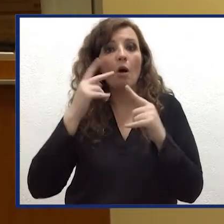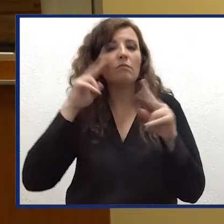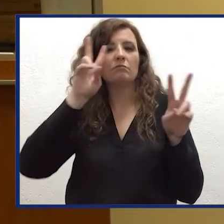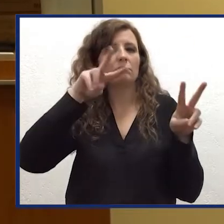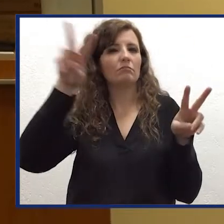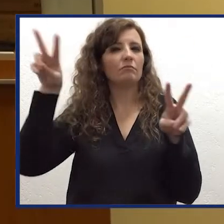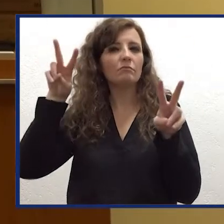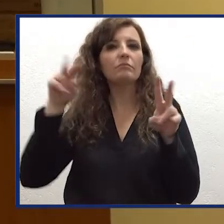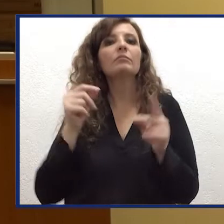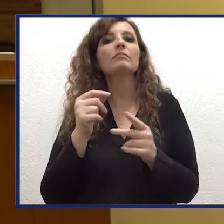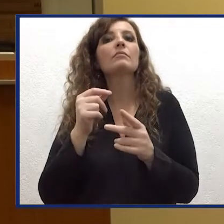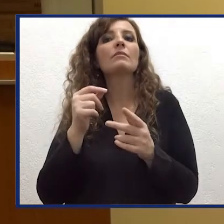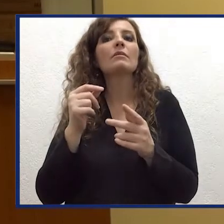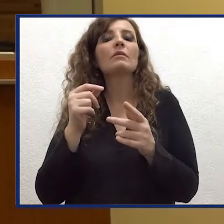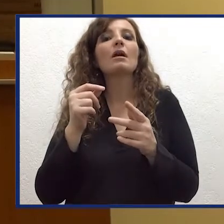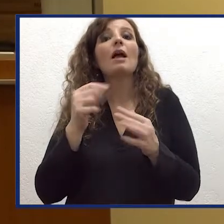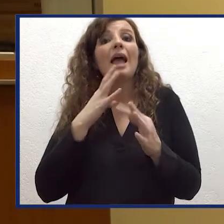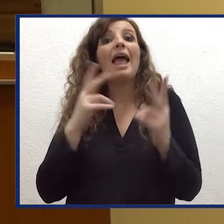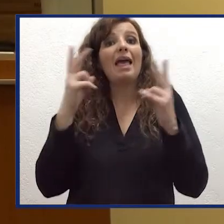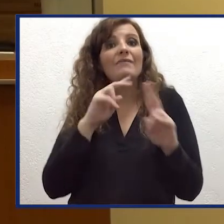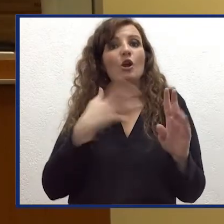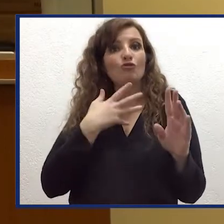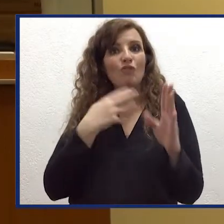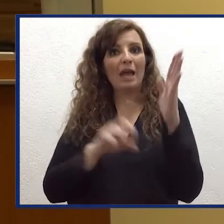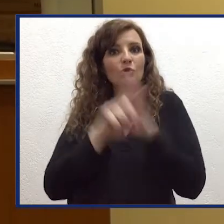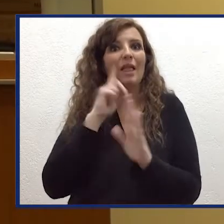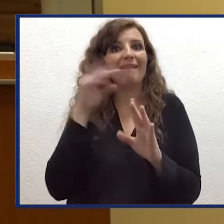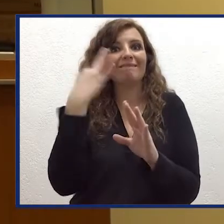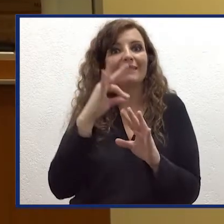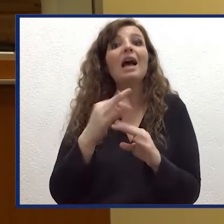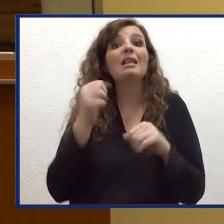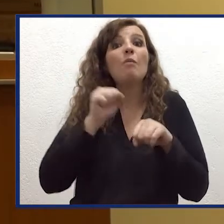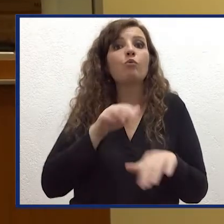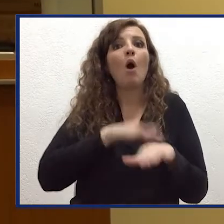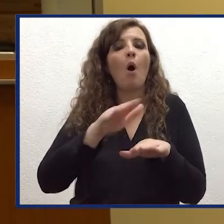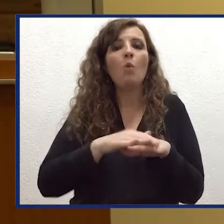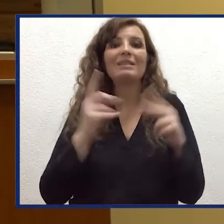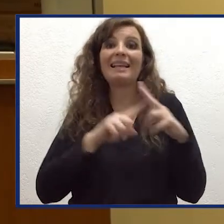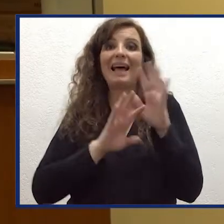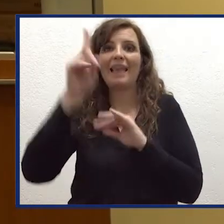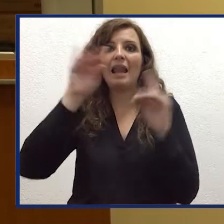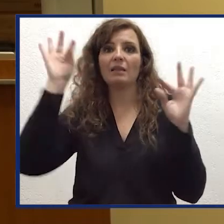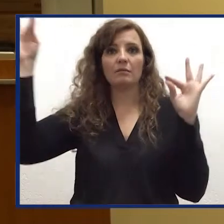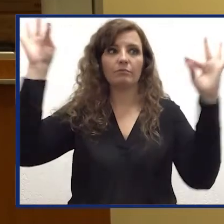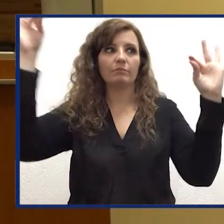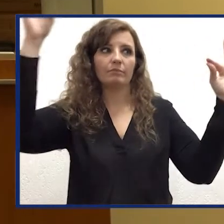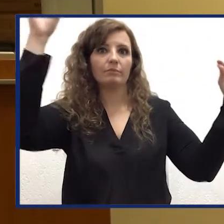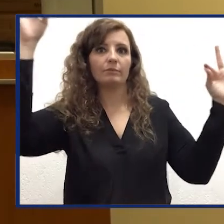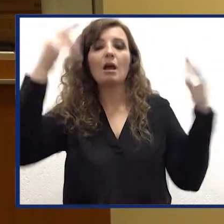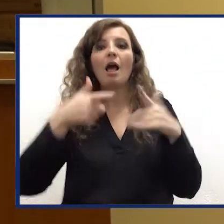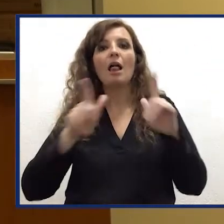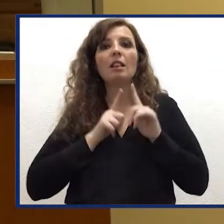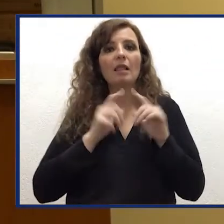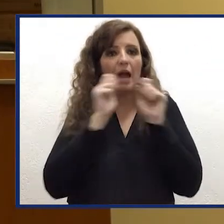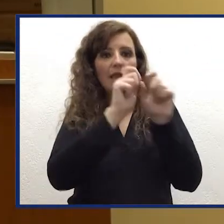Tale capacità è ancora migliore se andiamo ad utilizzare i dati geostazionali che come